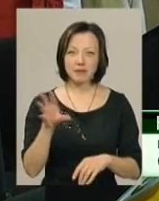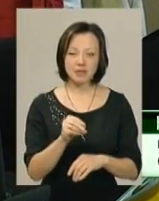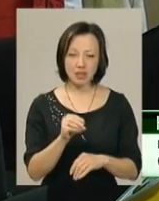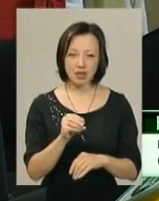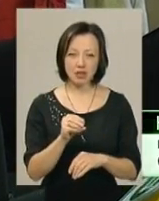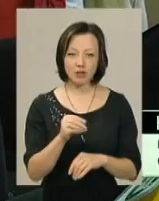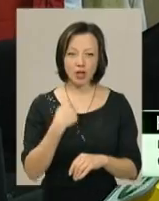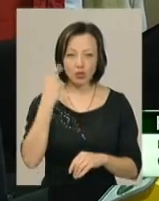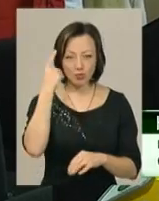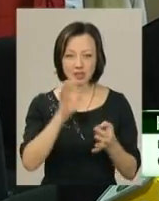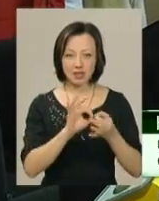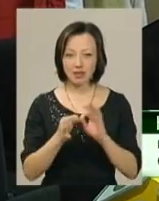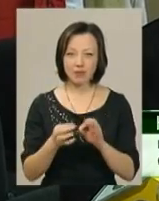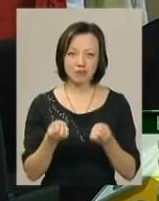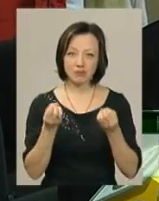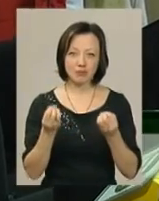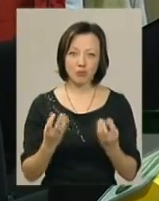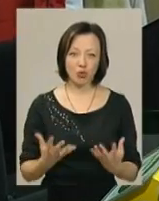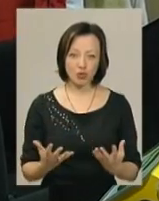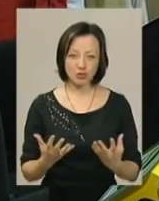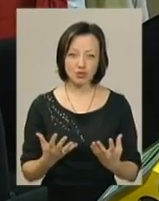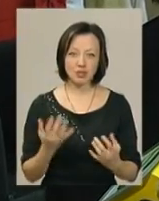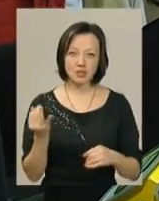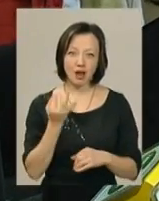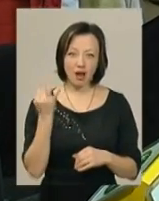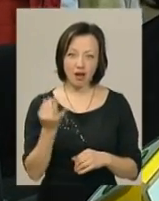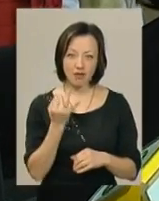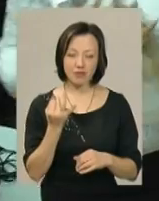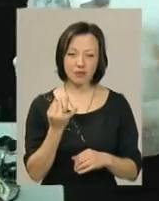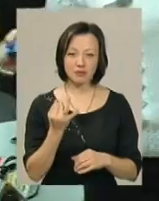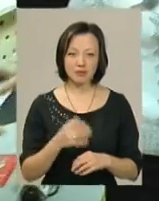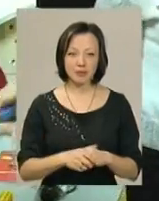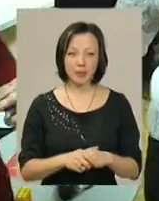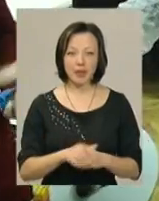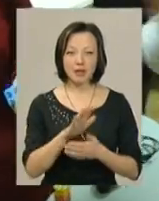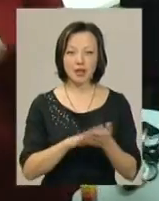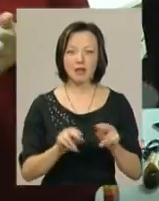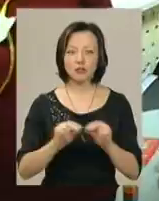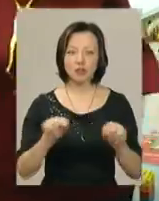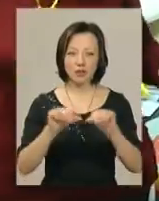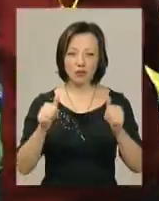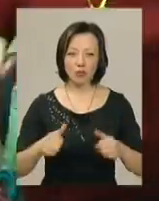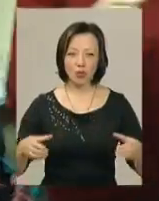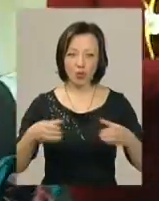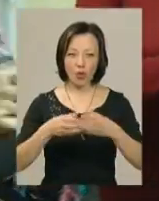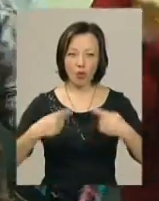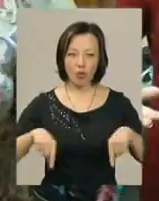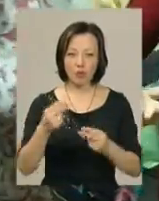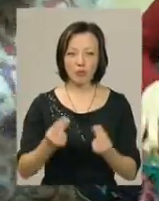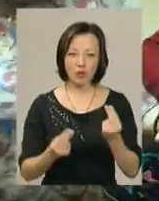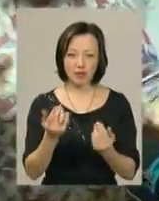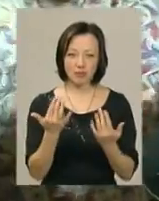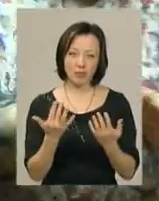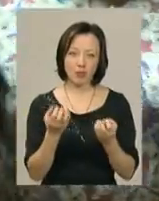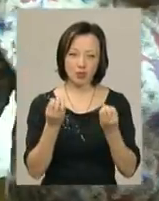те, що я думала складне, наскільки воно просто, цікаво, завзято. Далі вчителі формують коло, щоби пограти в ігри з простими